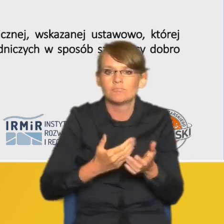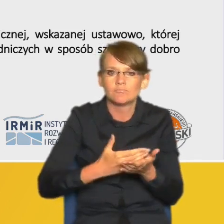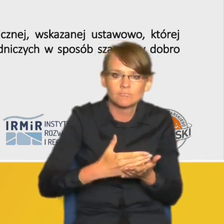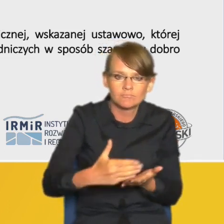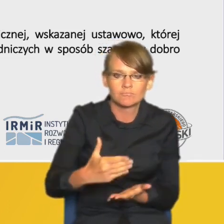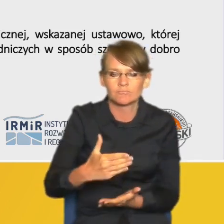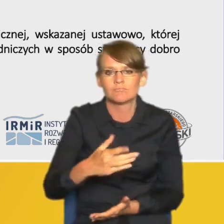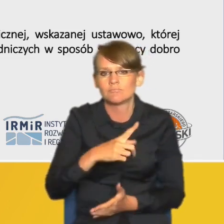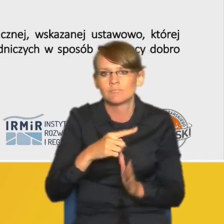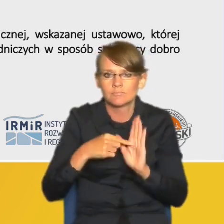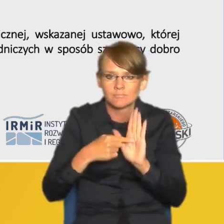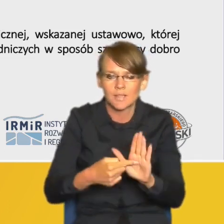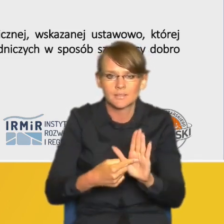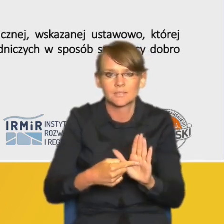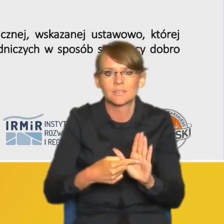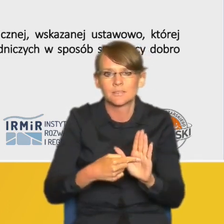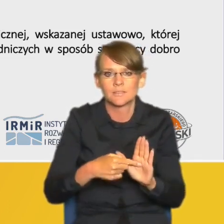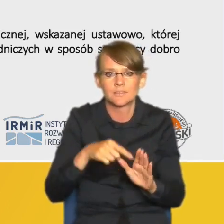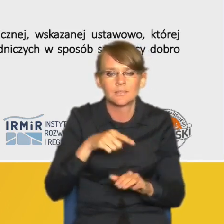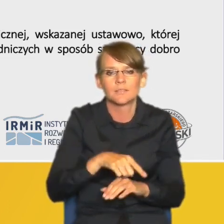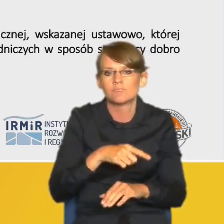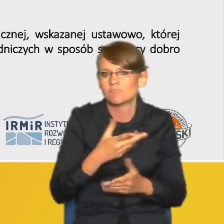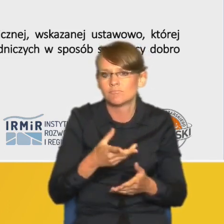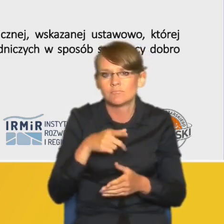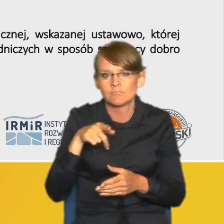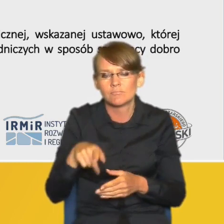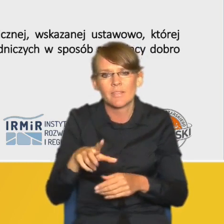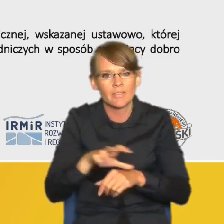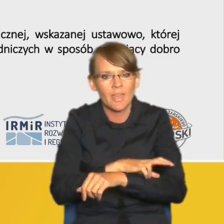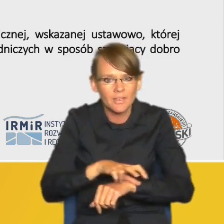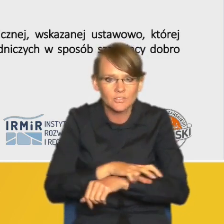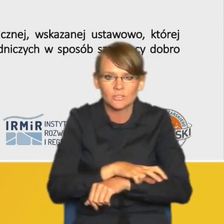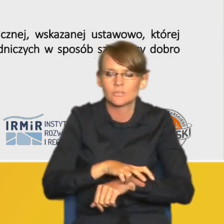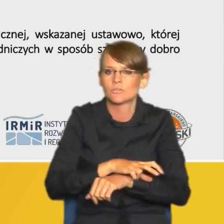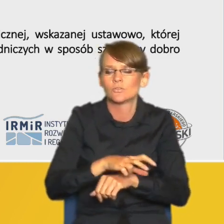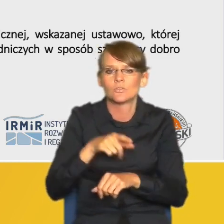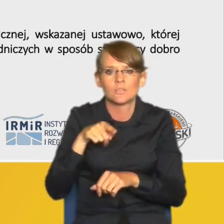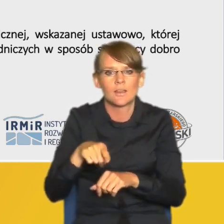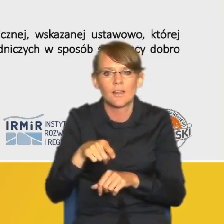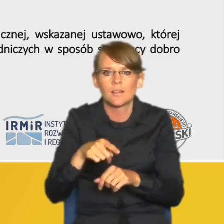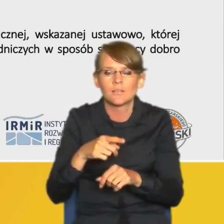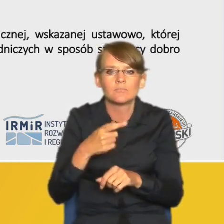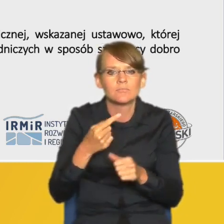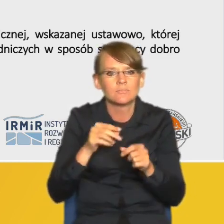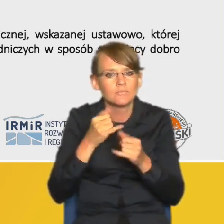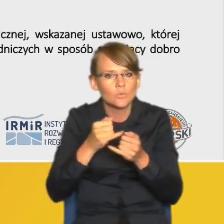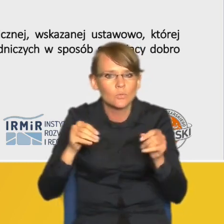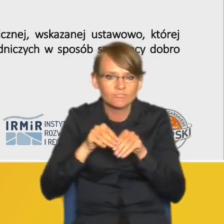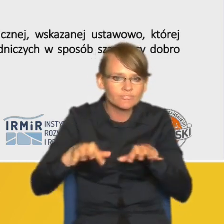wskazania ustawowo jakie to elementy infrastruktury technicznej powinna owa opłata